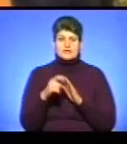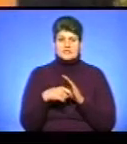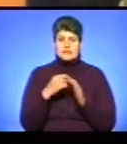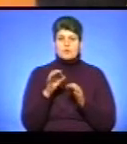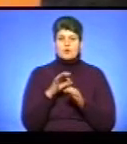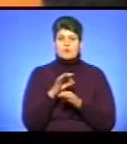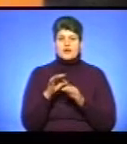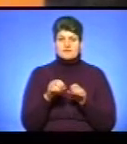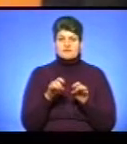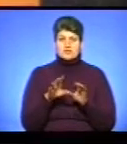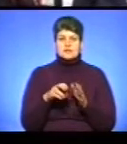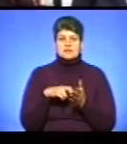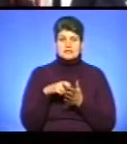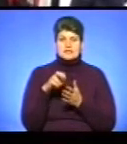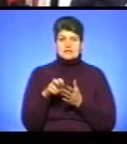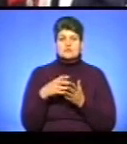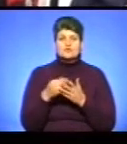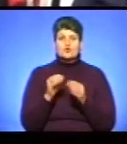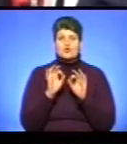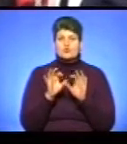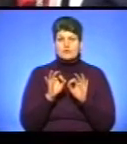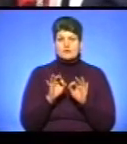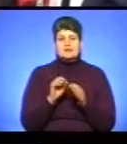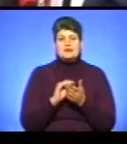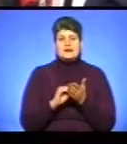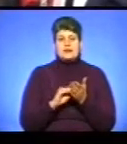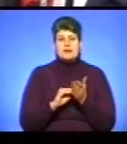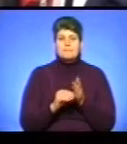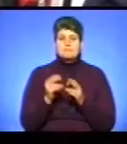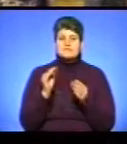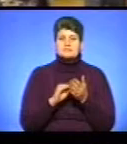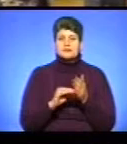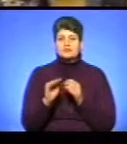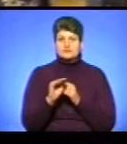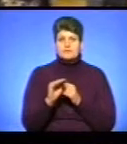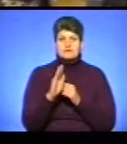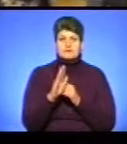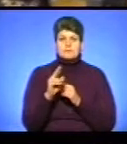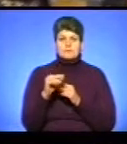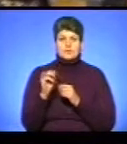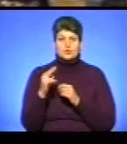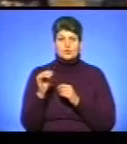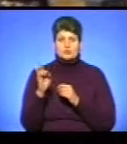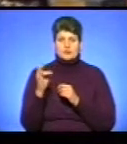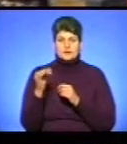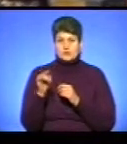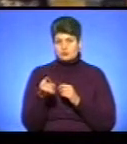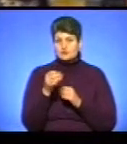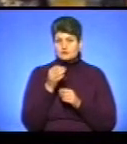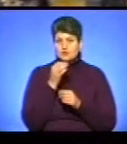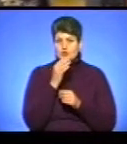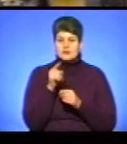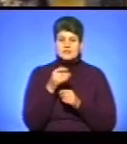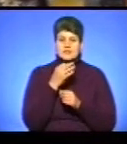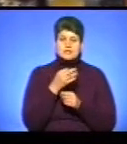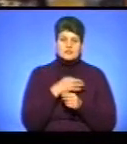проєкт, вирішила надіслати свою розповідь редактору видання, письменнику із Житомира Василеві Піддубному. Йому дуже сподобалося і